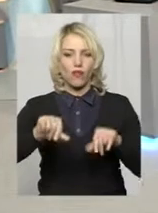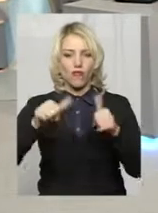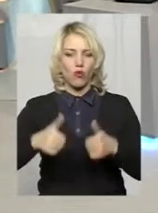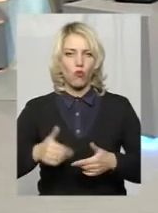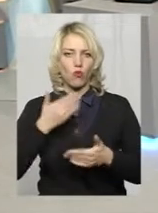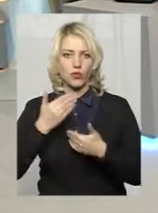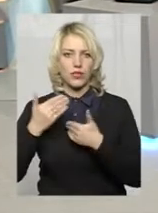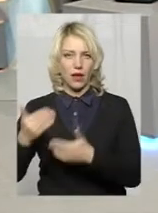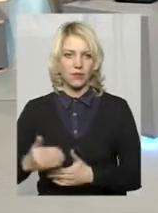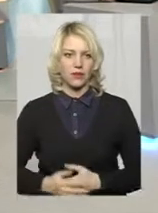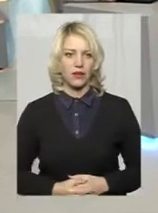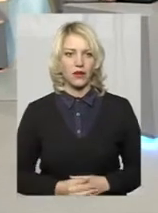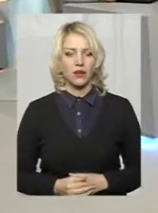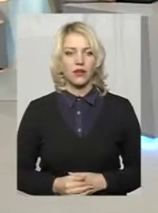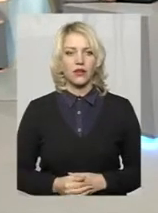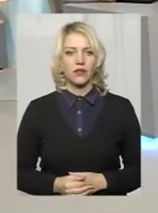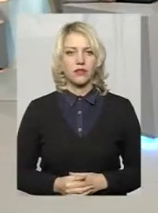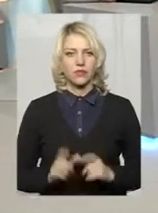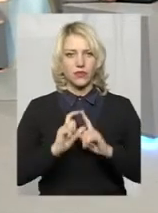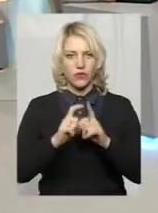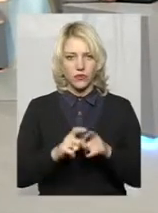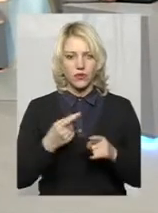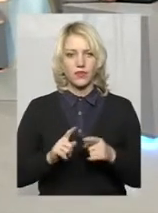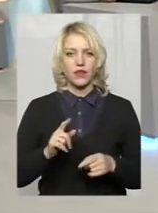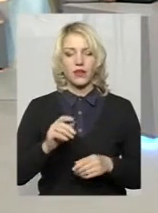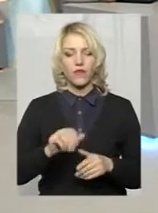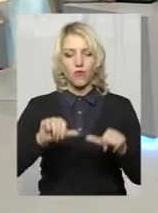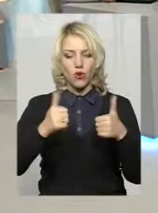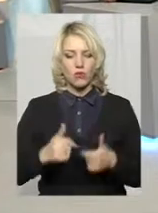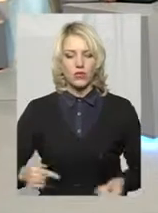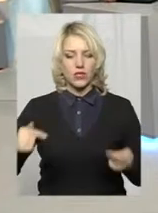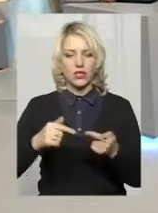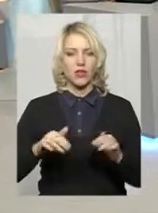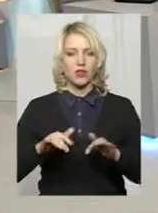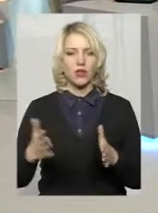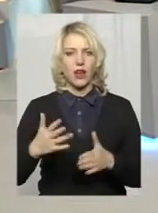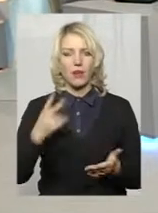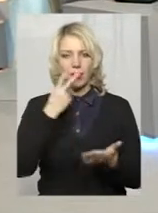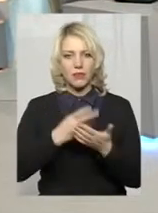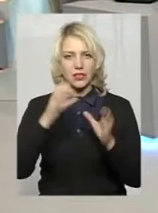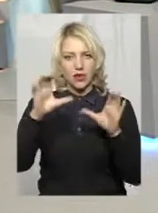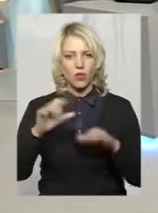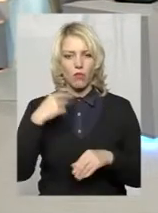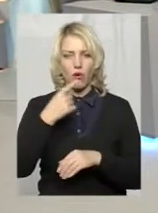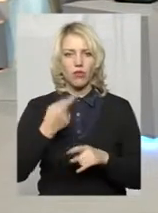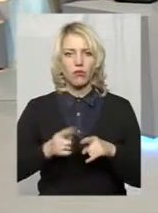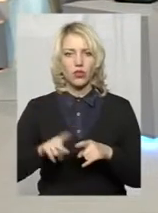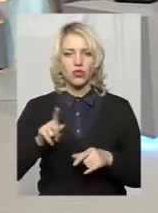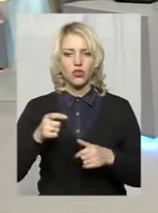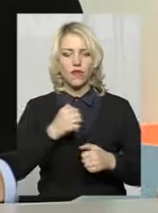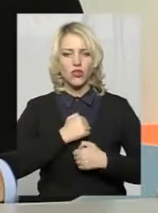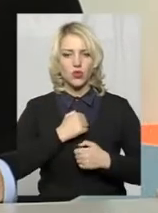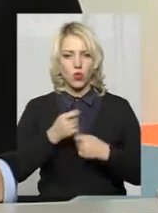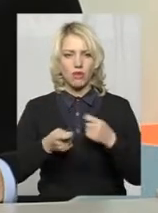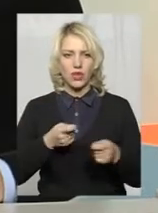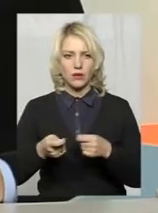Дякую. Пам'ятали, вони формуються виключно згідно процедуру ки-пробачення законодавства. І мова вийде про те, що військові адміністрації